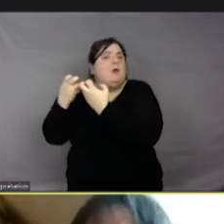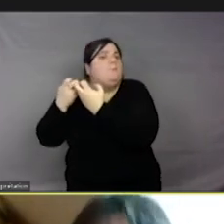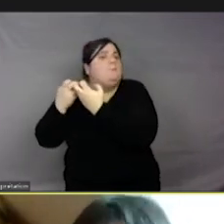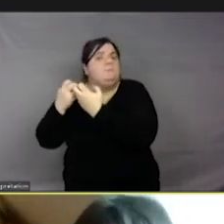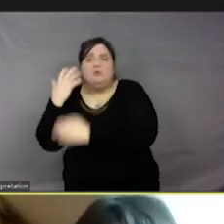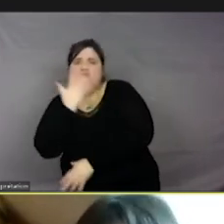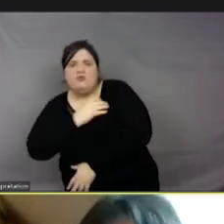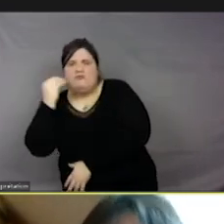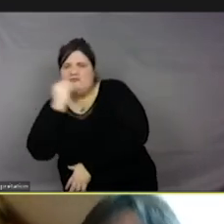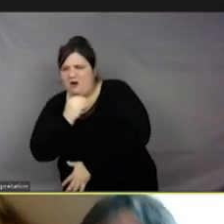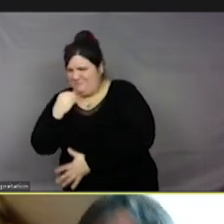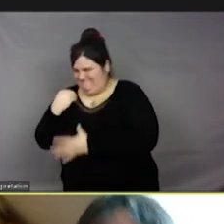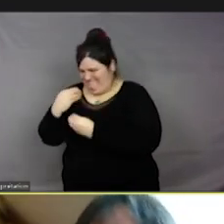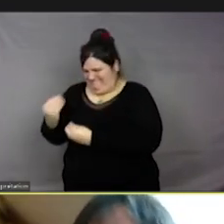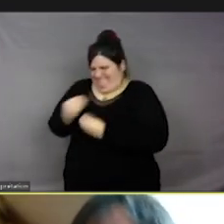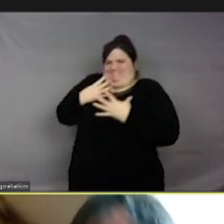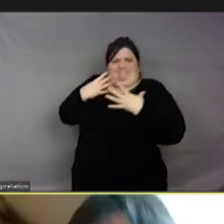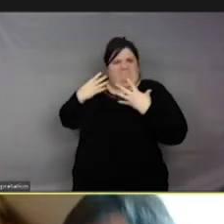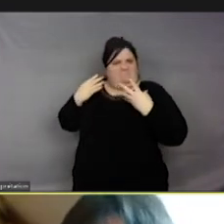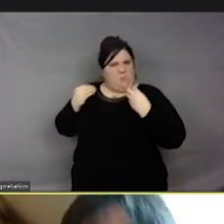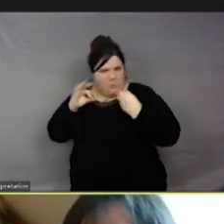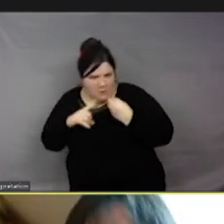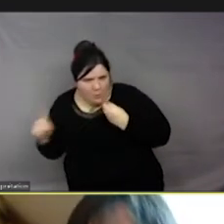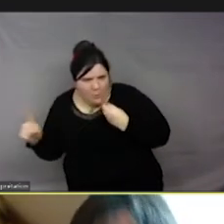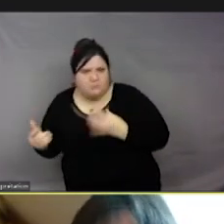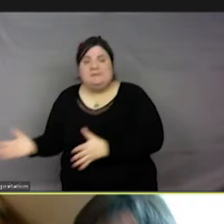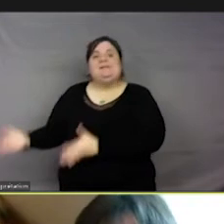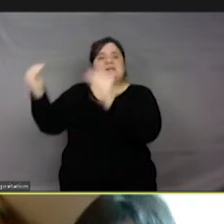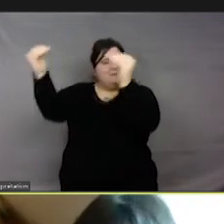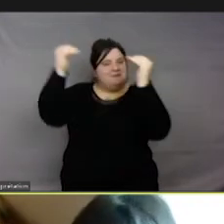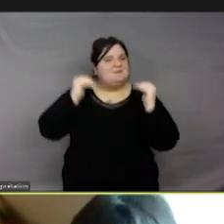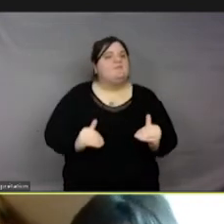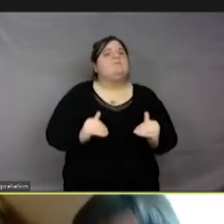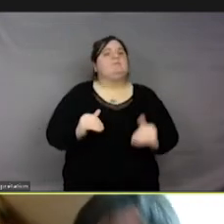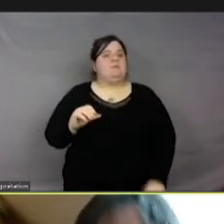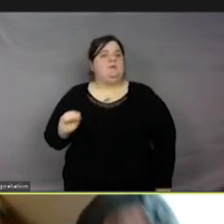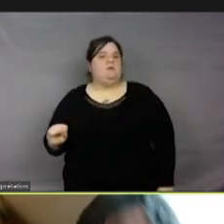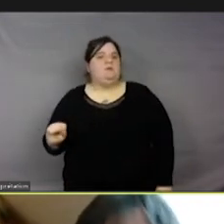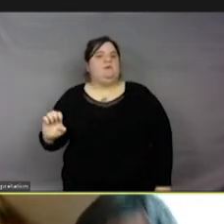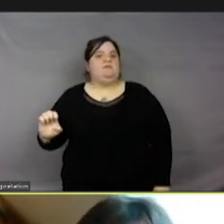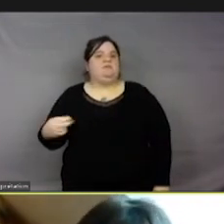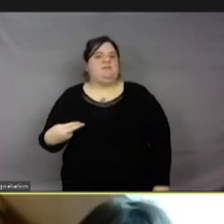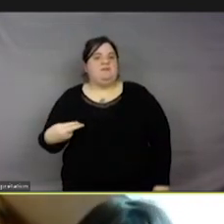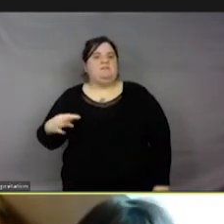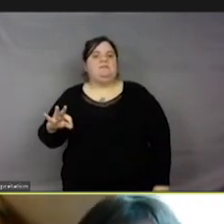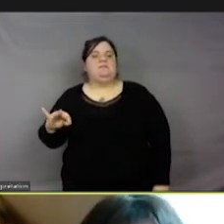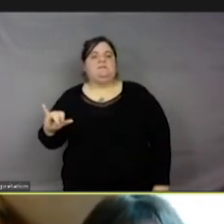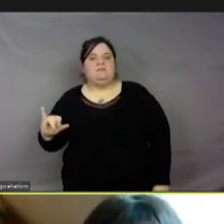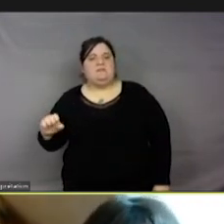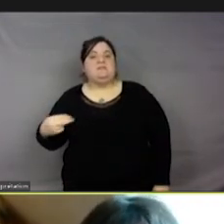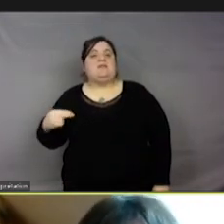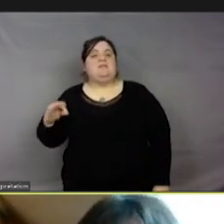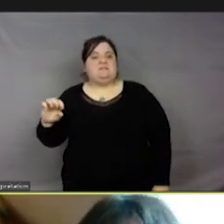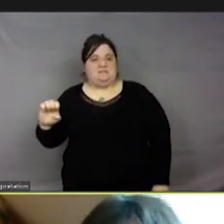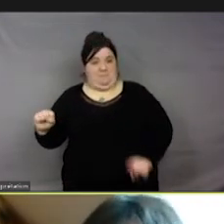Alors que la « sentience », c'est plutôt « sentientem », c'est l'idée de ressentir, voire parfois de réfléchir, d